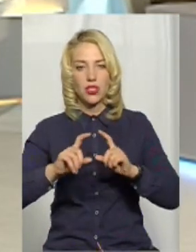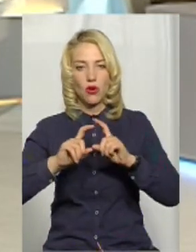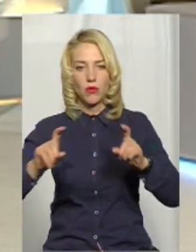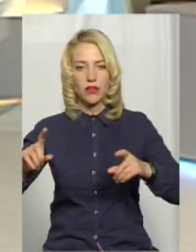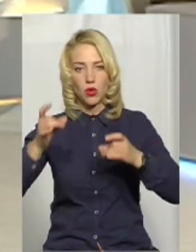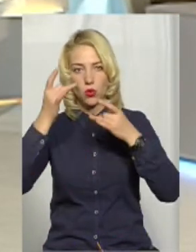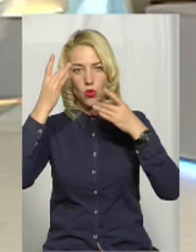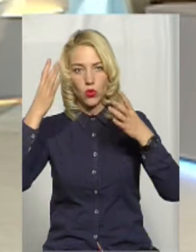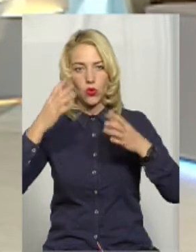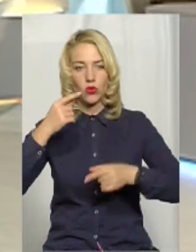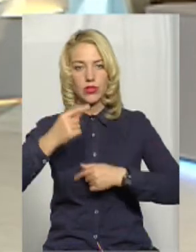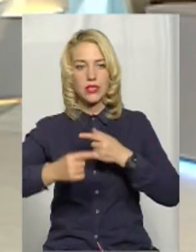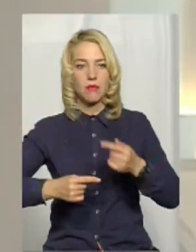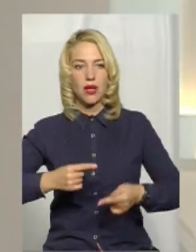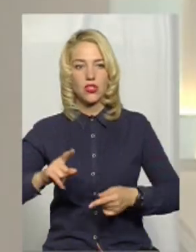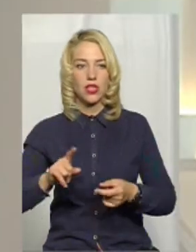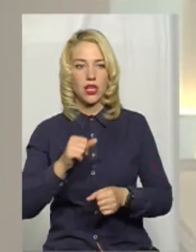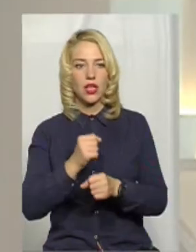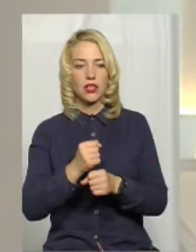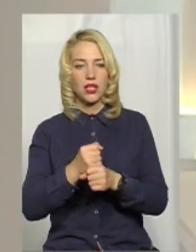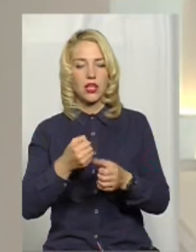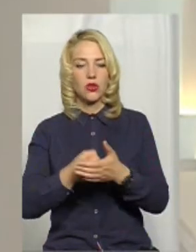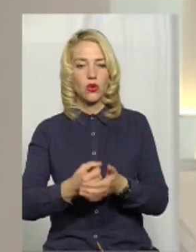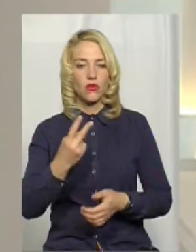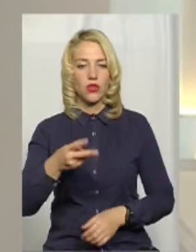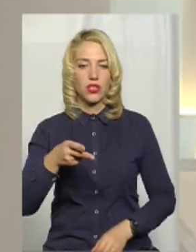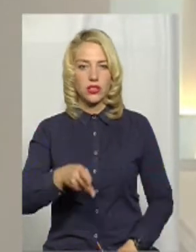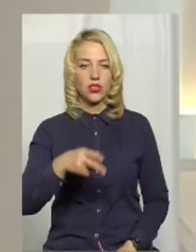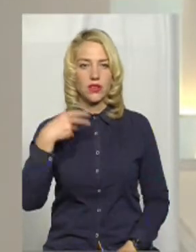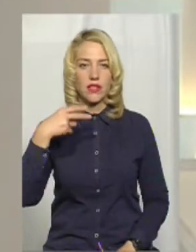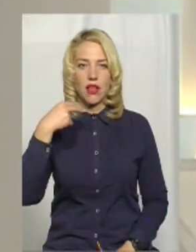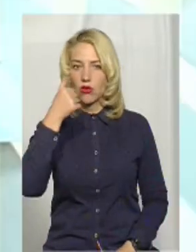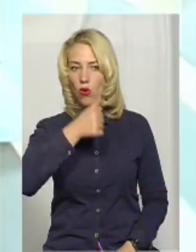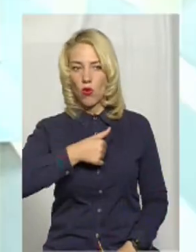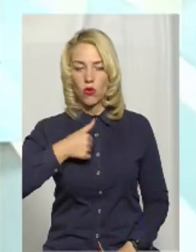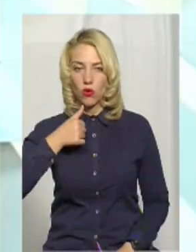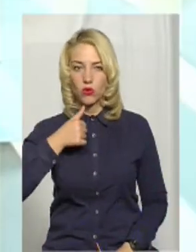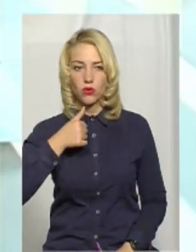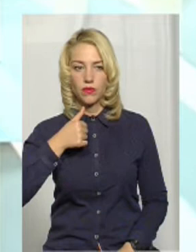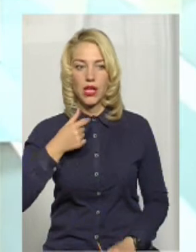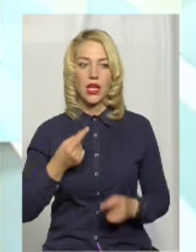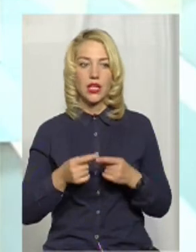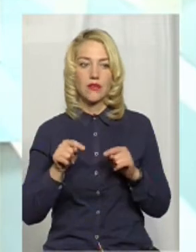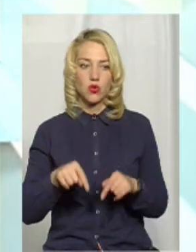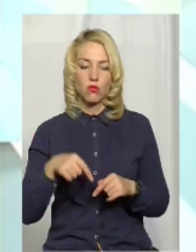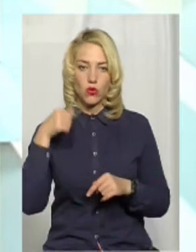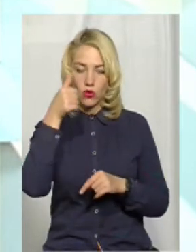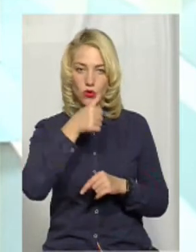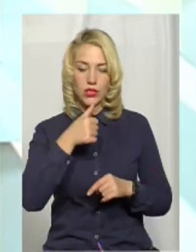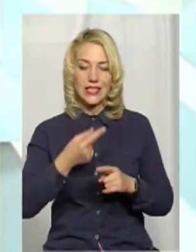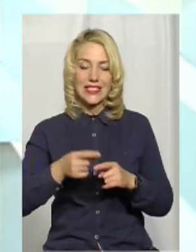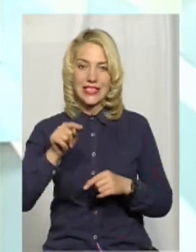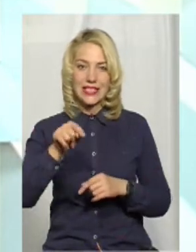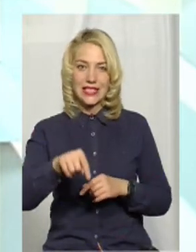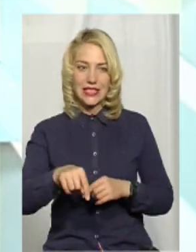спадщини. Яка діє до 2020 року. І цього року саме